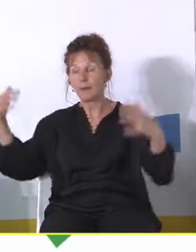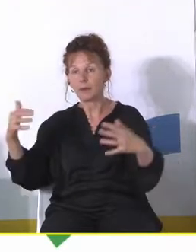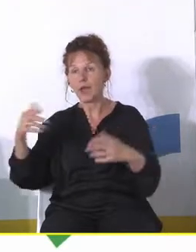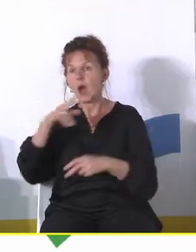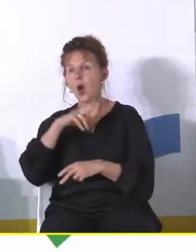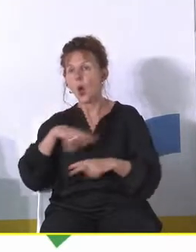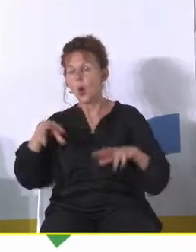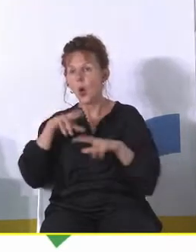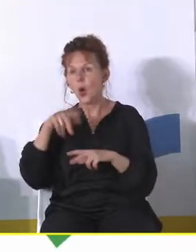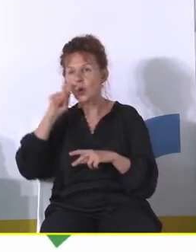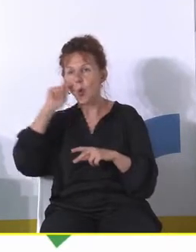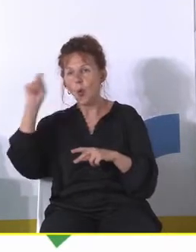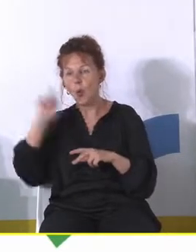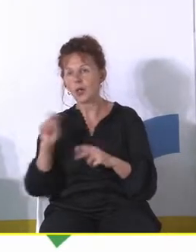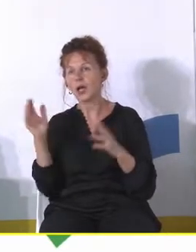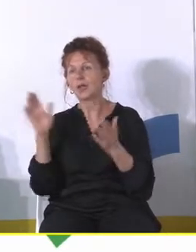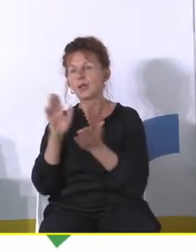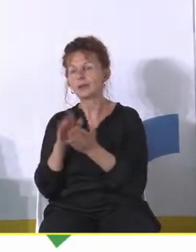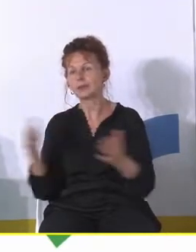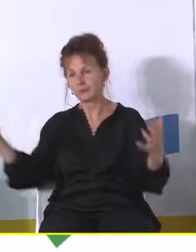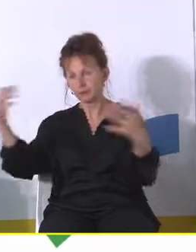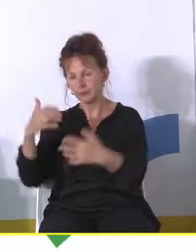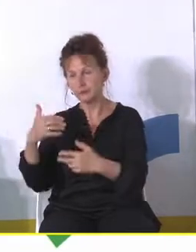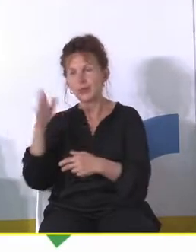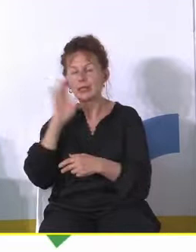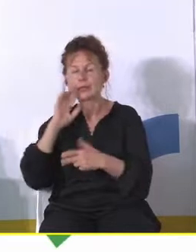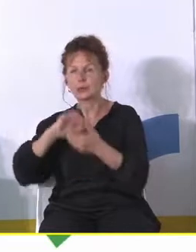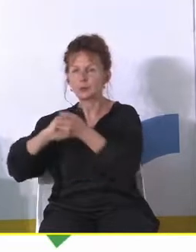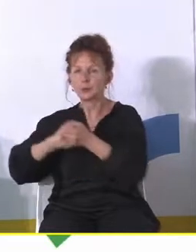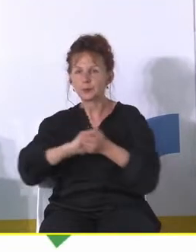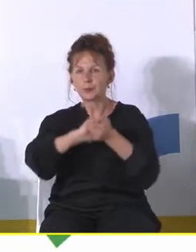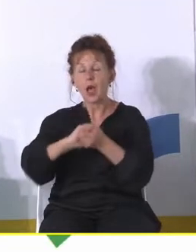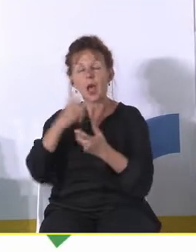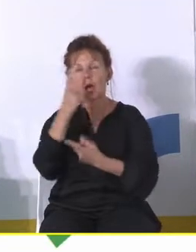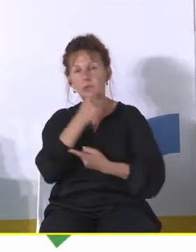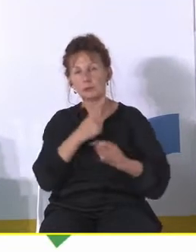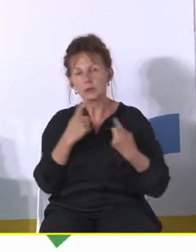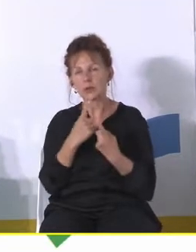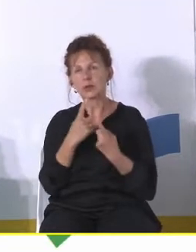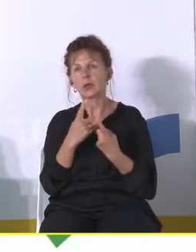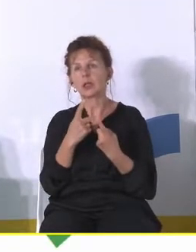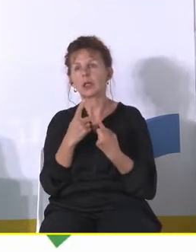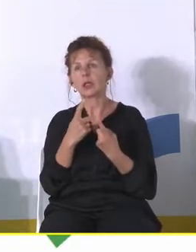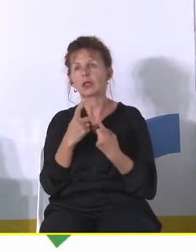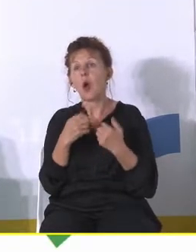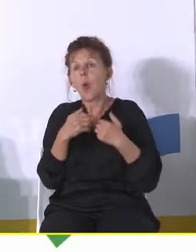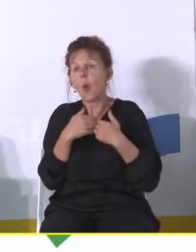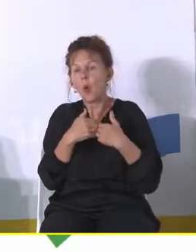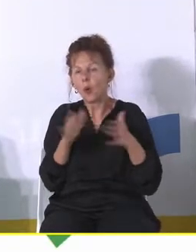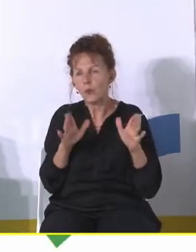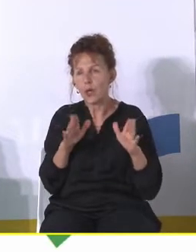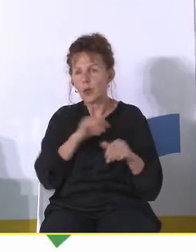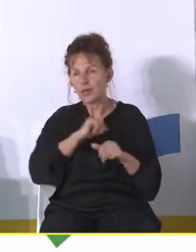napływających z Ukrainy więc tutaj myślę że otwartość ze